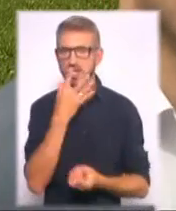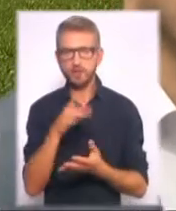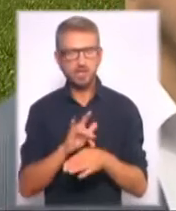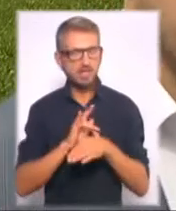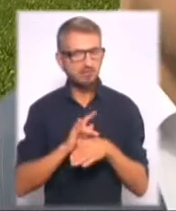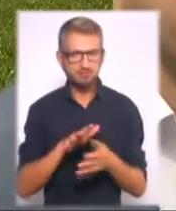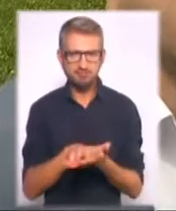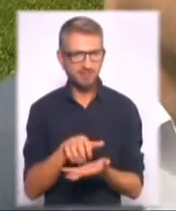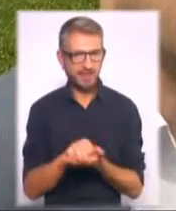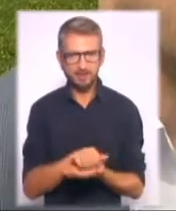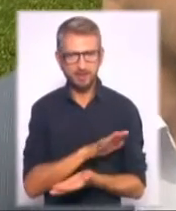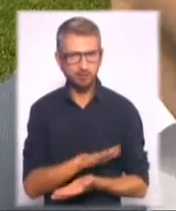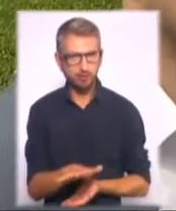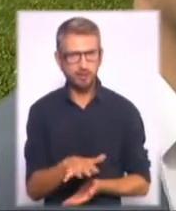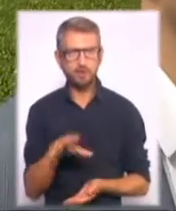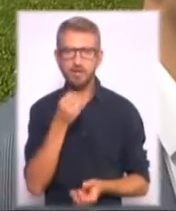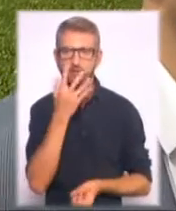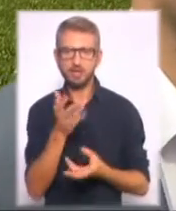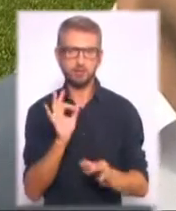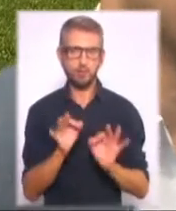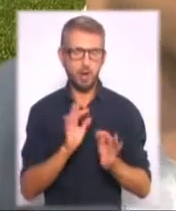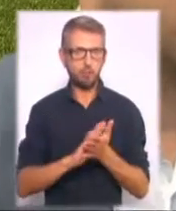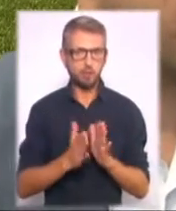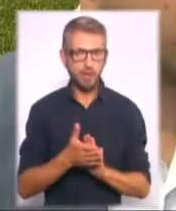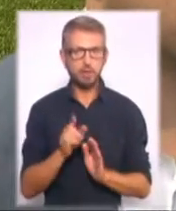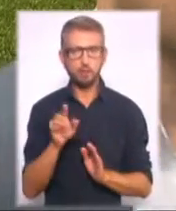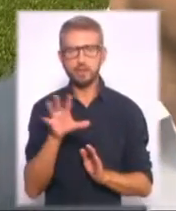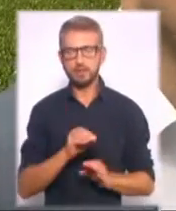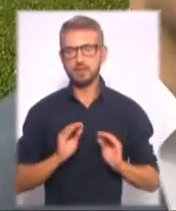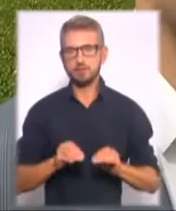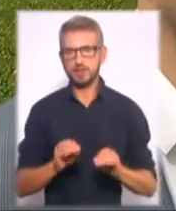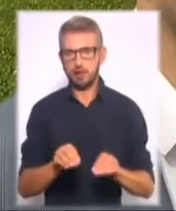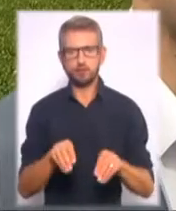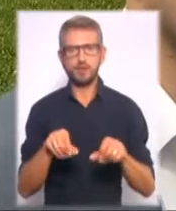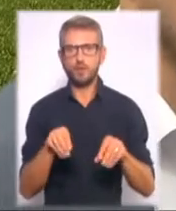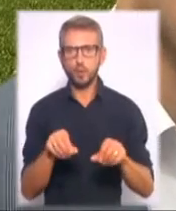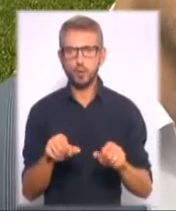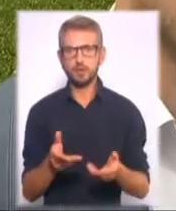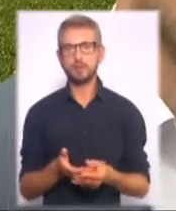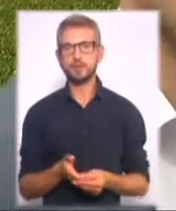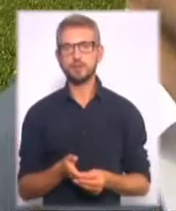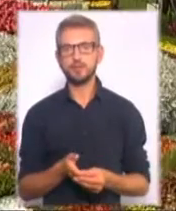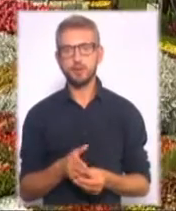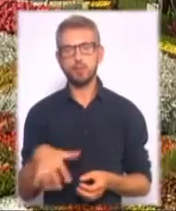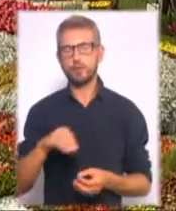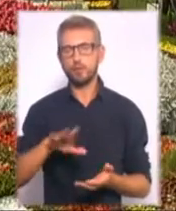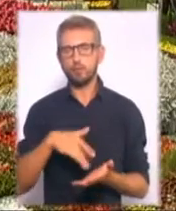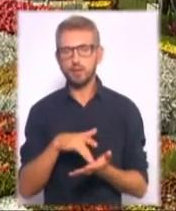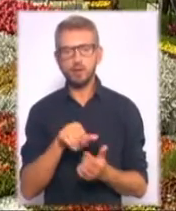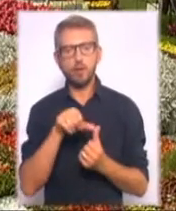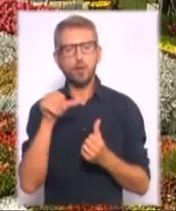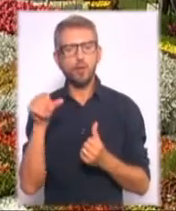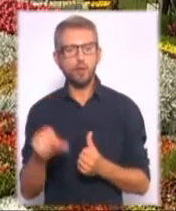в нормальному кондиційному стані, вони всі висаджуються в ґрунт по всьому місту. Окрім